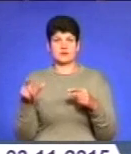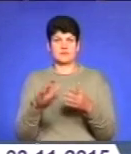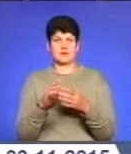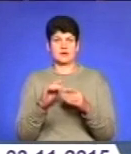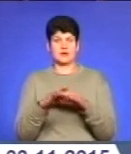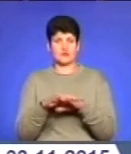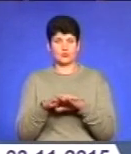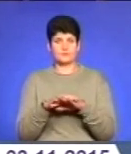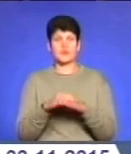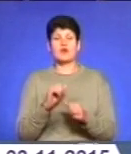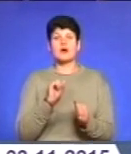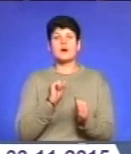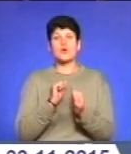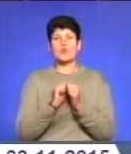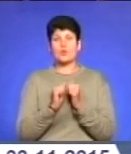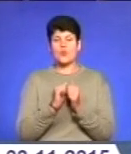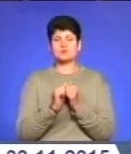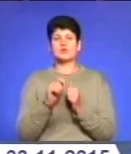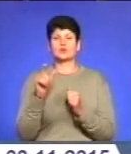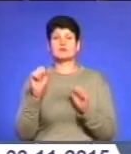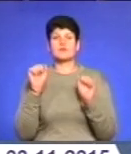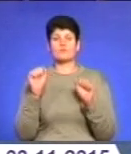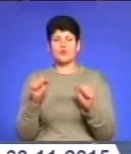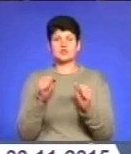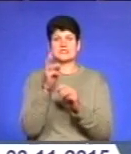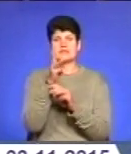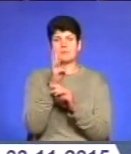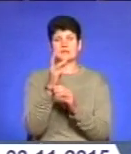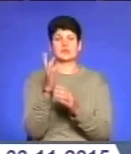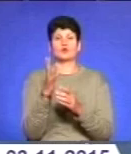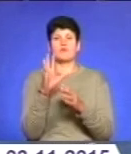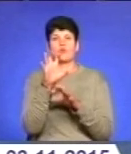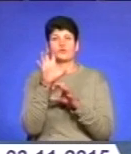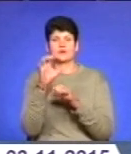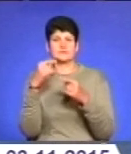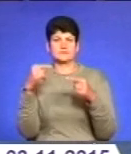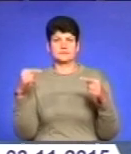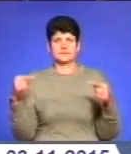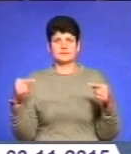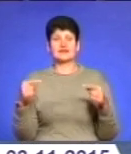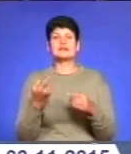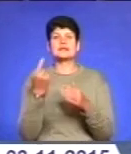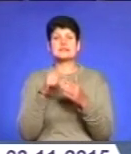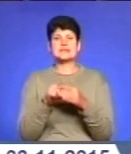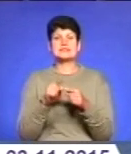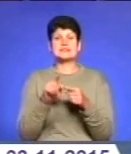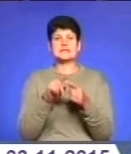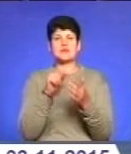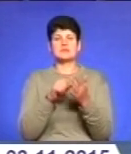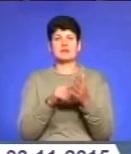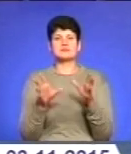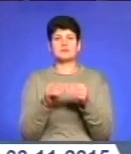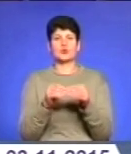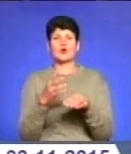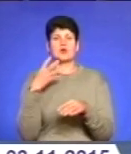Кожна людина може навчитися знімати кіно, фотографувати або творити інше сучасне медіамистецтво. Така мета у спільноукраїнсько-польському